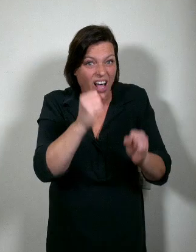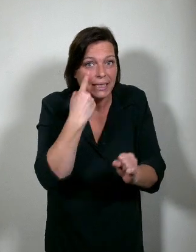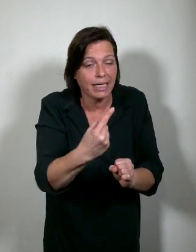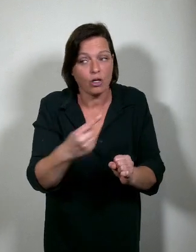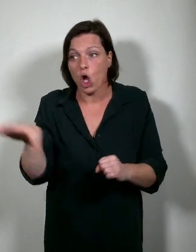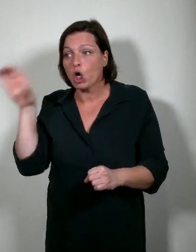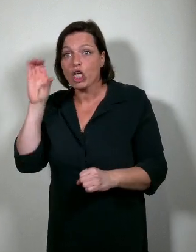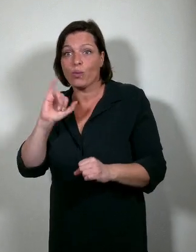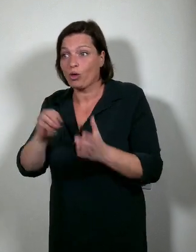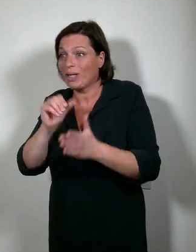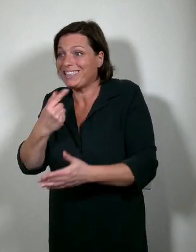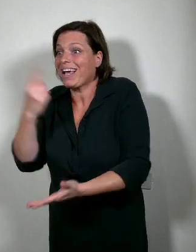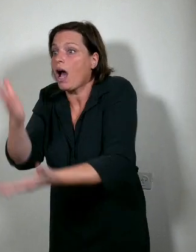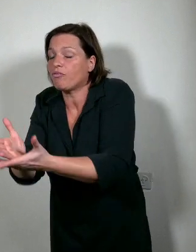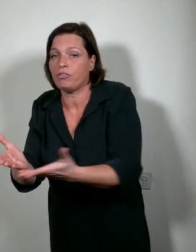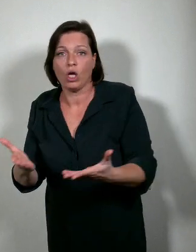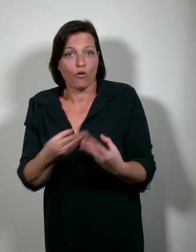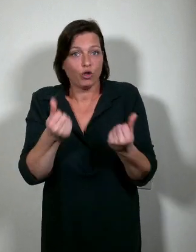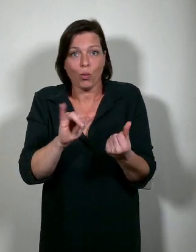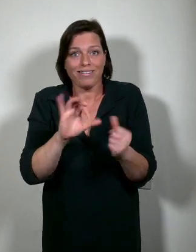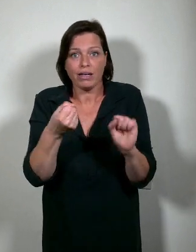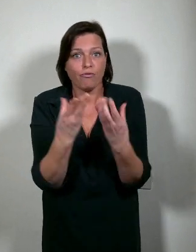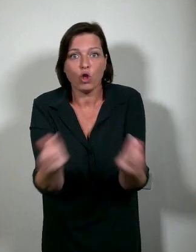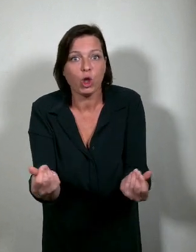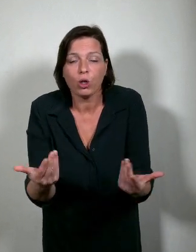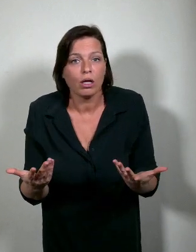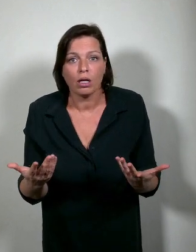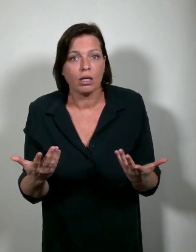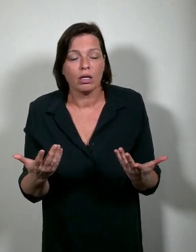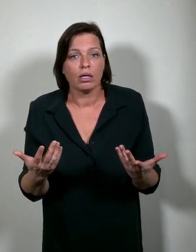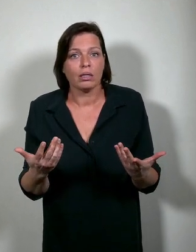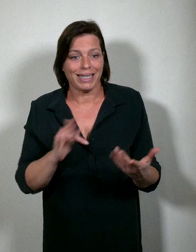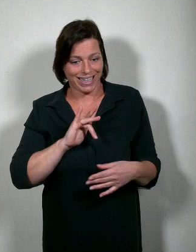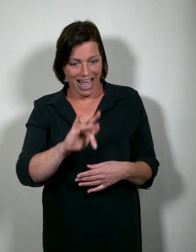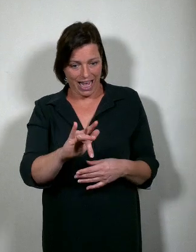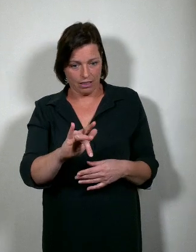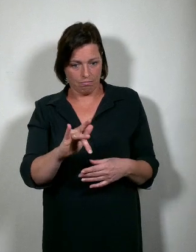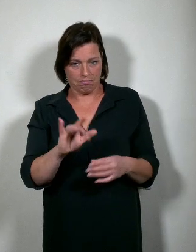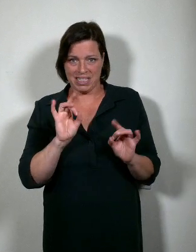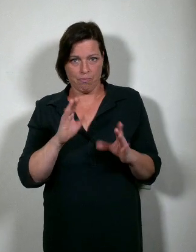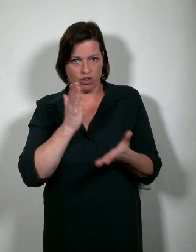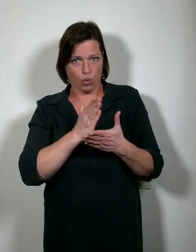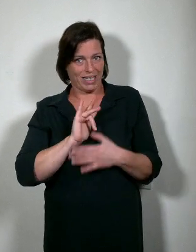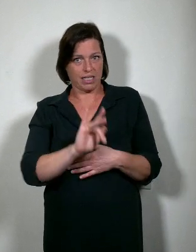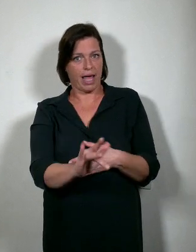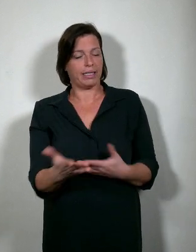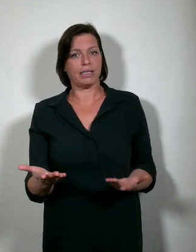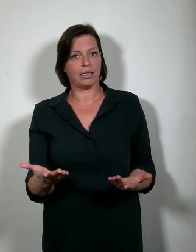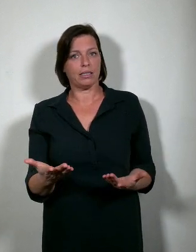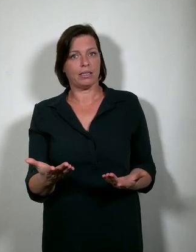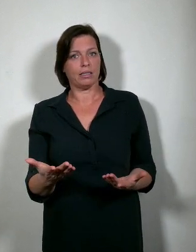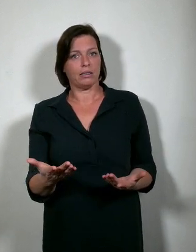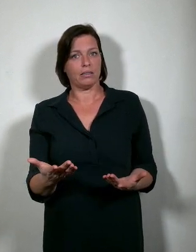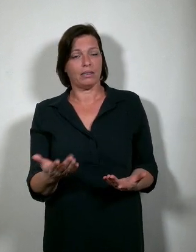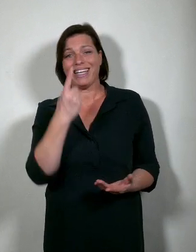naar wat niet is uitgesproken. Voelen wat niet tastbaar is. Gaan waar geen pad is. Dat alles kan